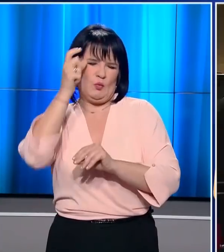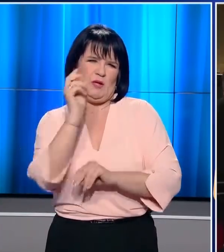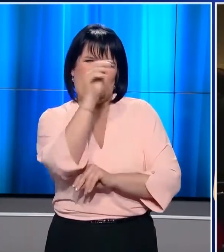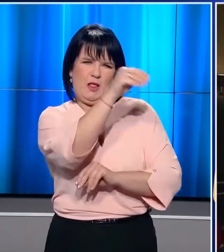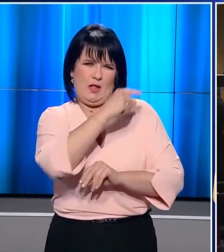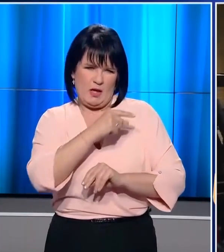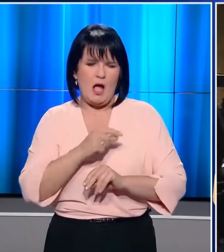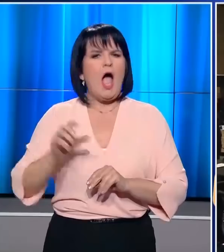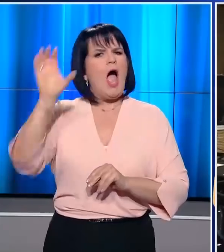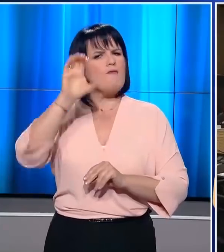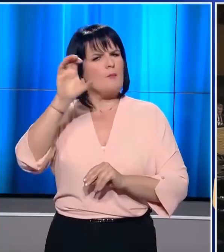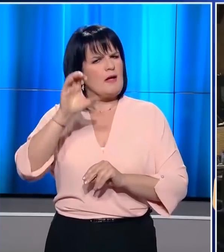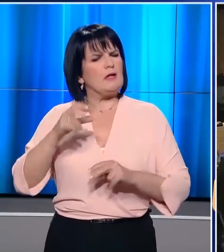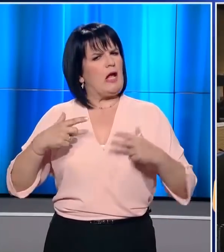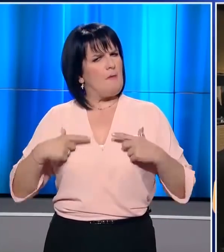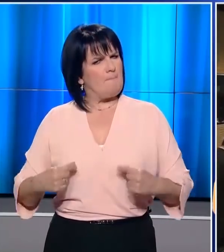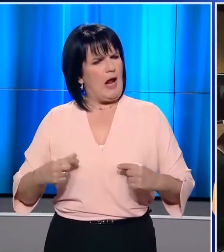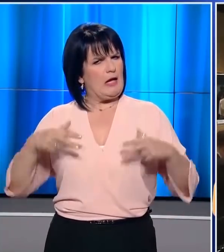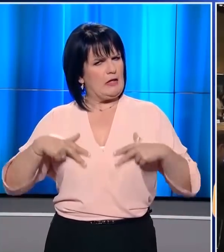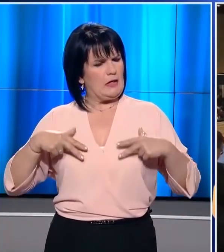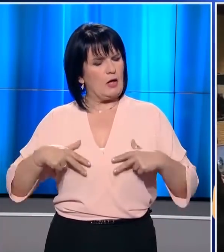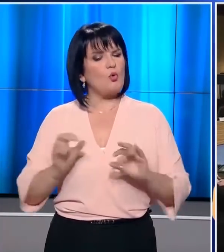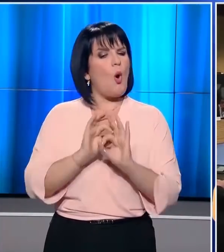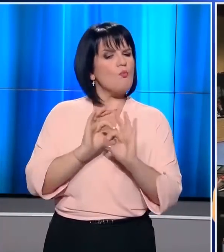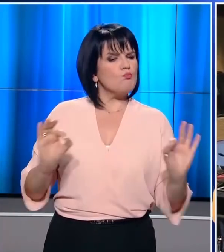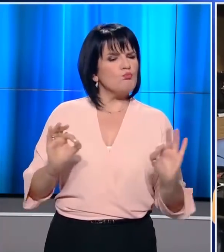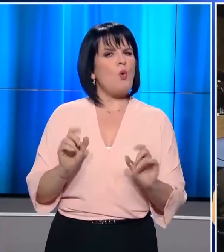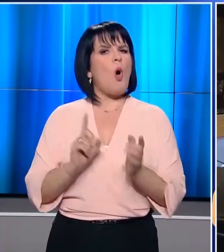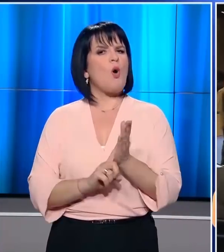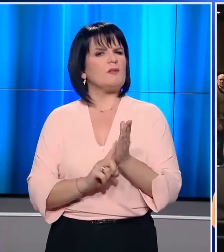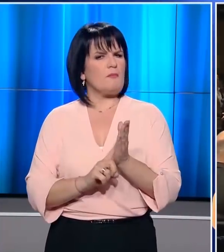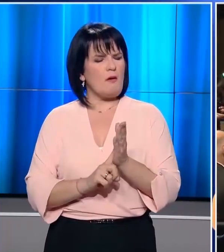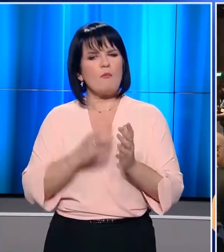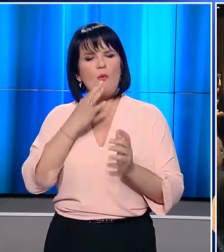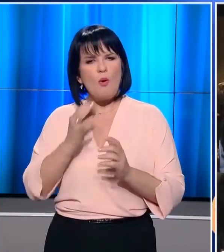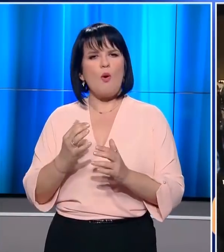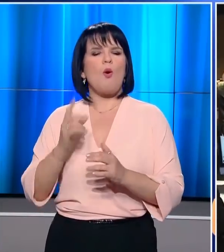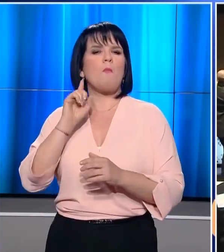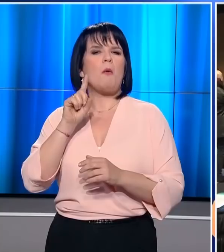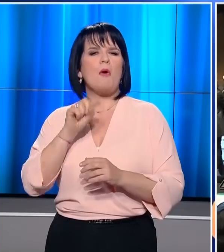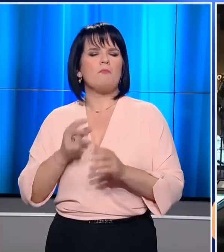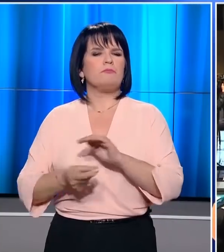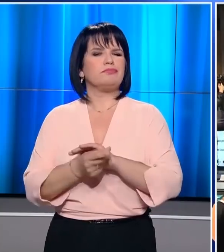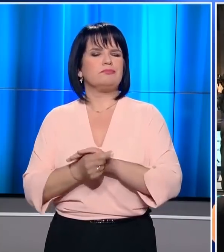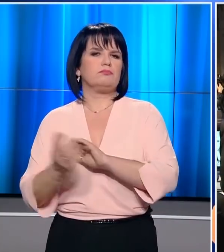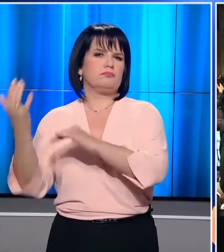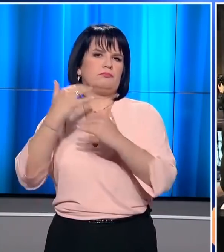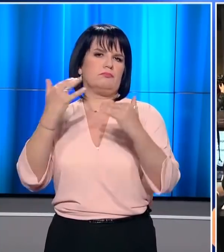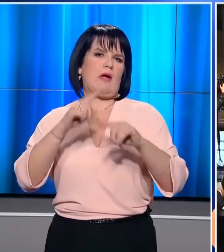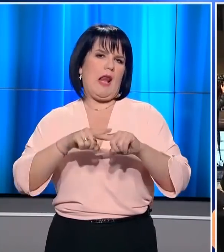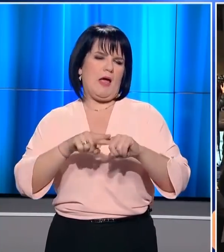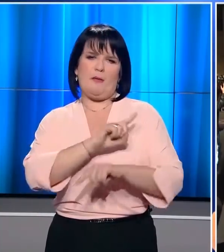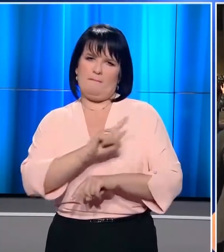Ευρωπαϊκή Ένωση και τα κράτη-μέλη της θα λάβουν όλα τα απαραίτητα μέτρα προκειμένου να εμποδίσουν την παράνομη είσοδο μεταναστών.